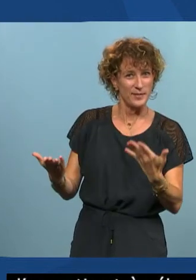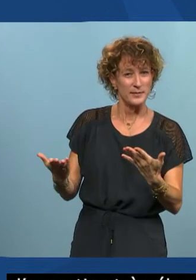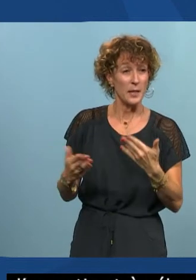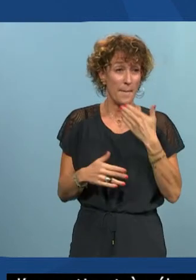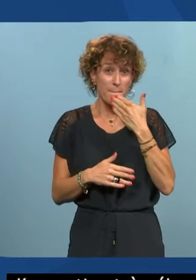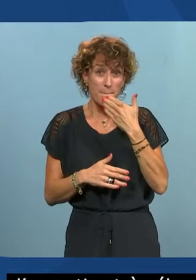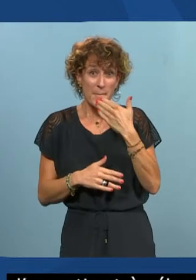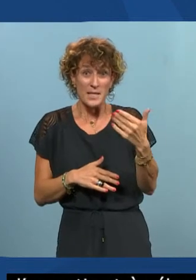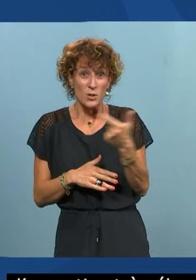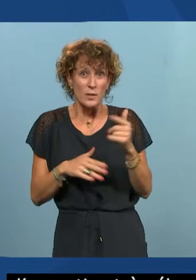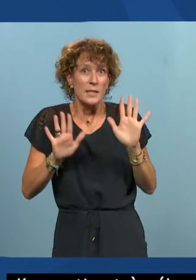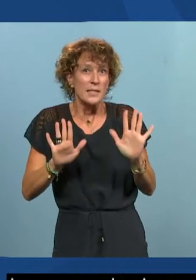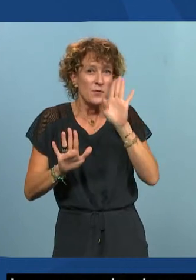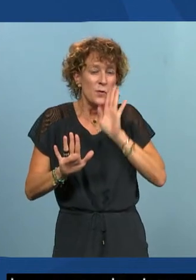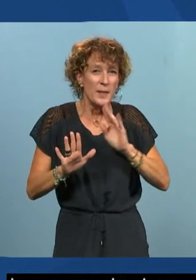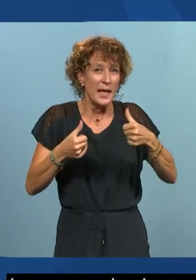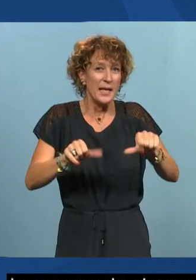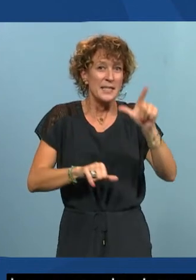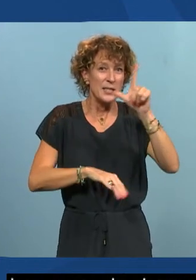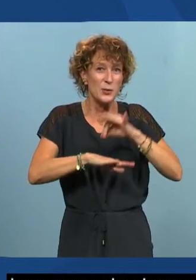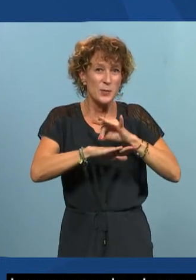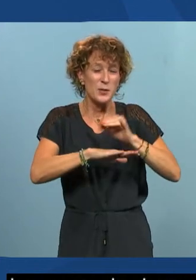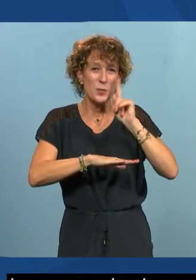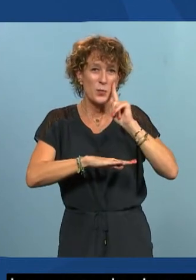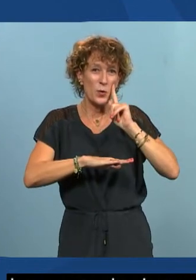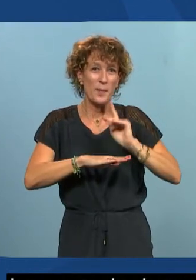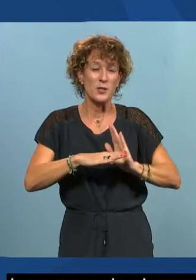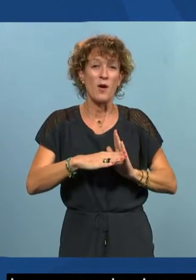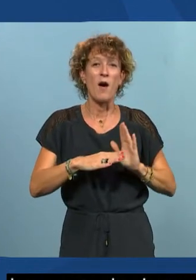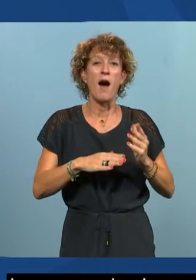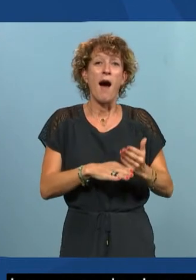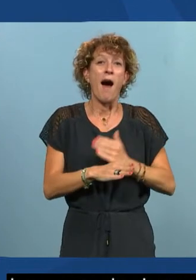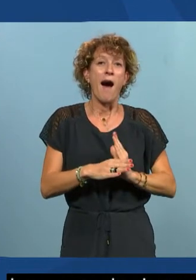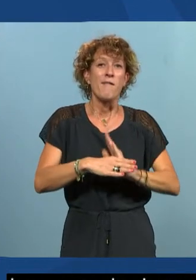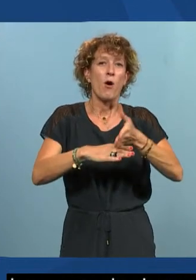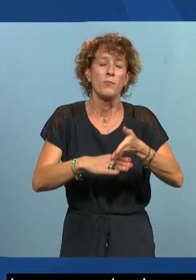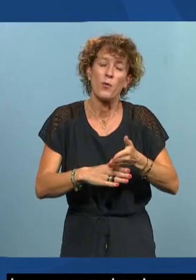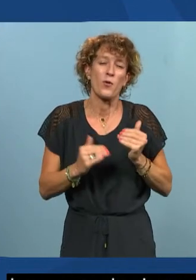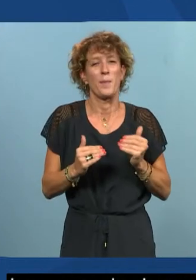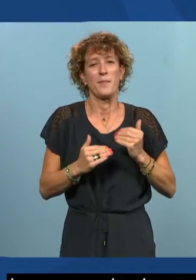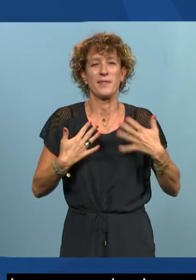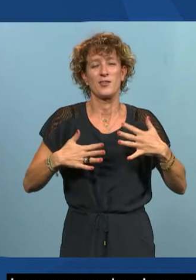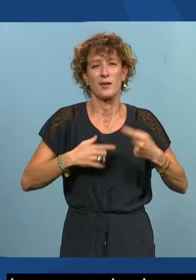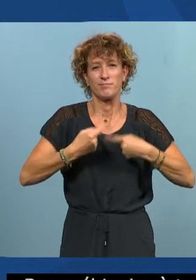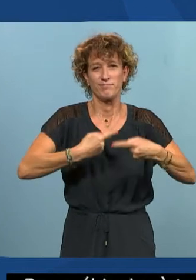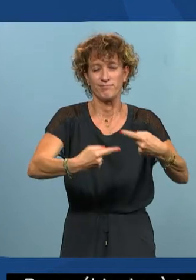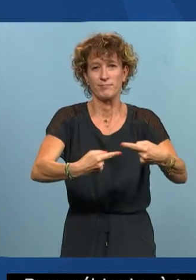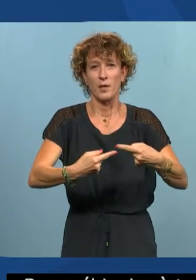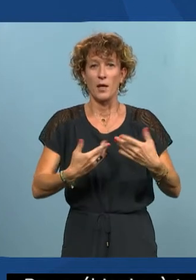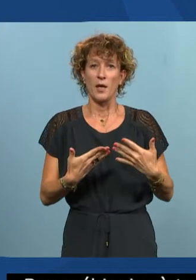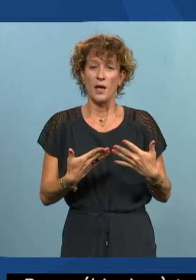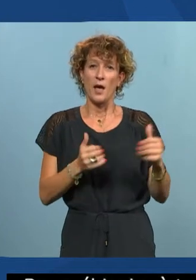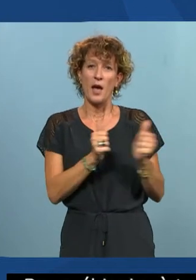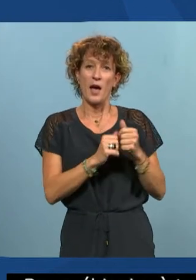Merci à vous. Restez quand même deux minutes, parce que, du coup, la suite, avant de rentrer dans le vif du sujet, même si on y est déjà, donc, avec nous, y a